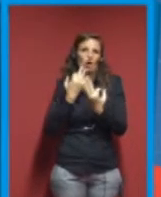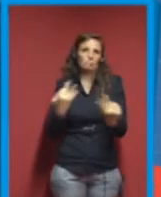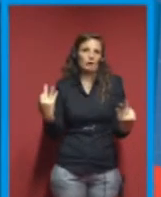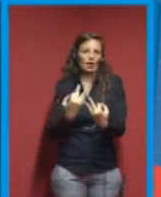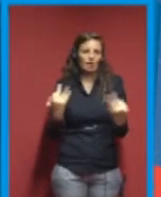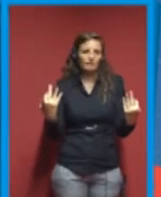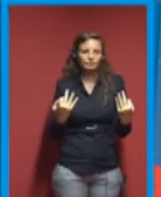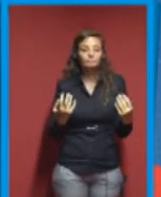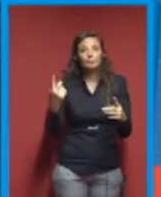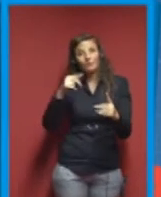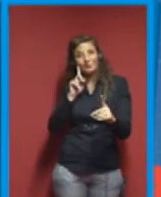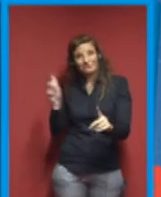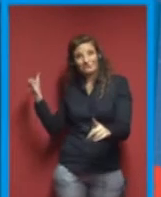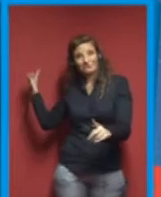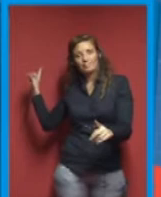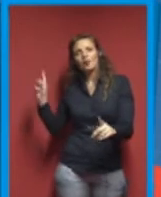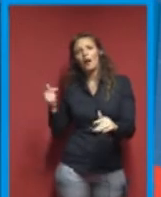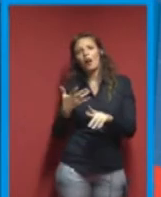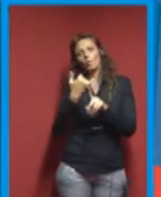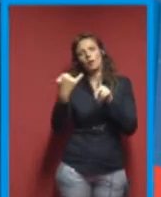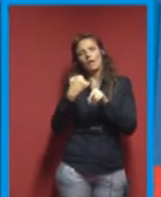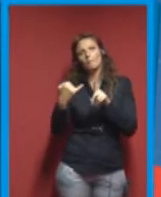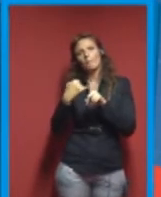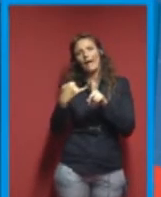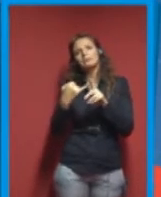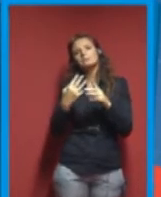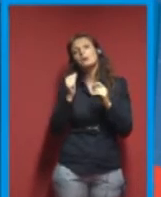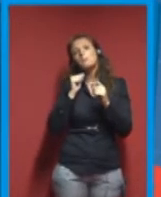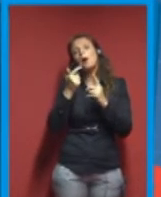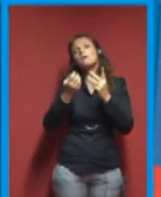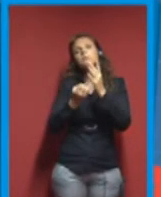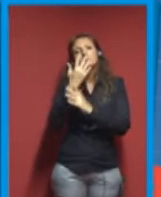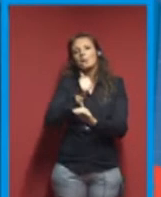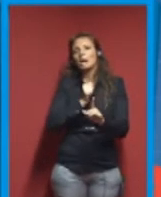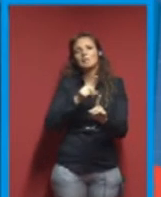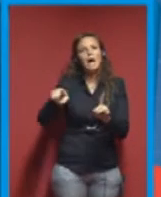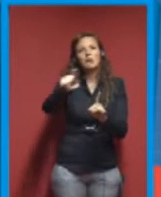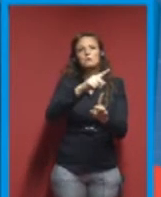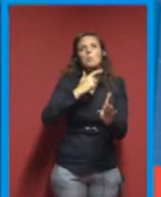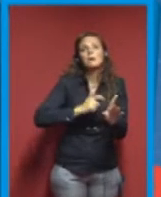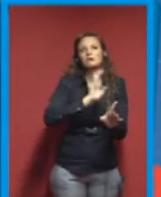Questi sono alcuni pezzi personalizzati che potete creare da soli,